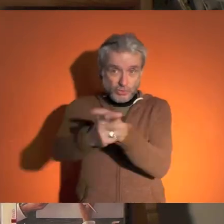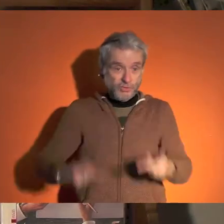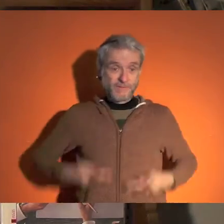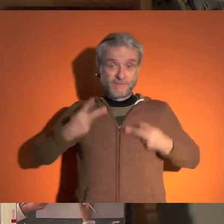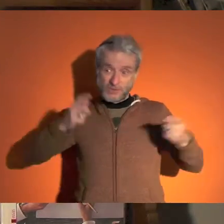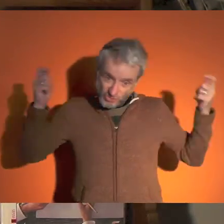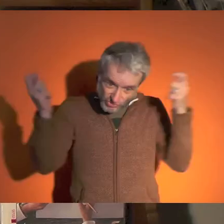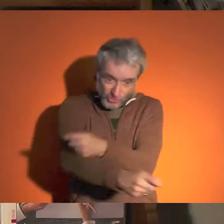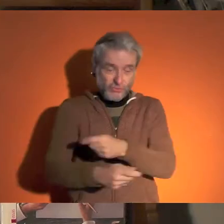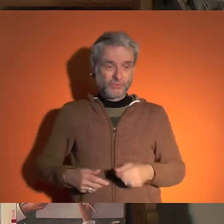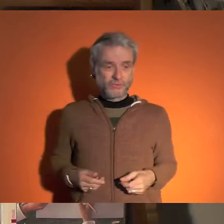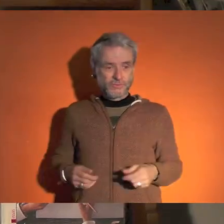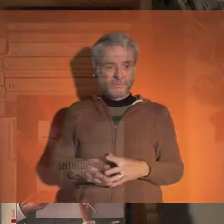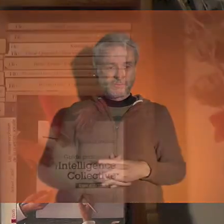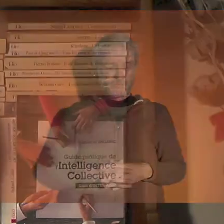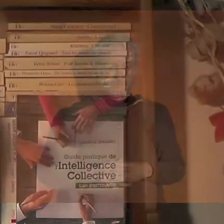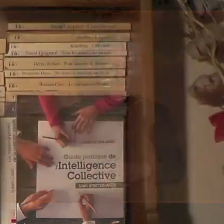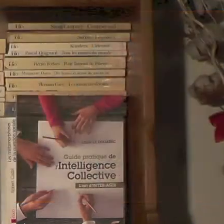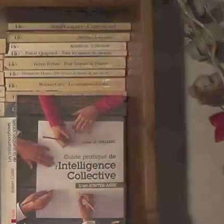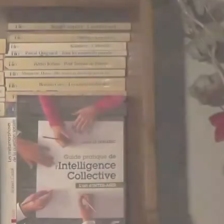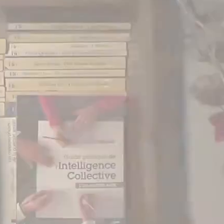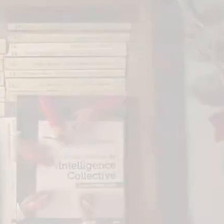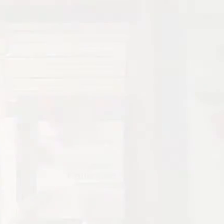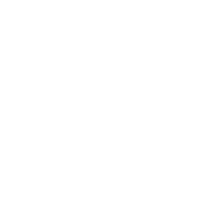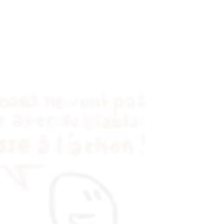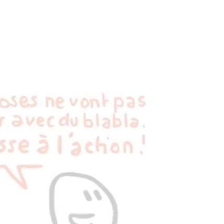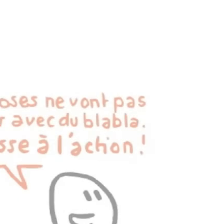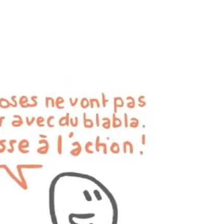demain. Changeons de paradigme, changeons de voie, changeons de vie.